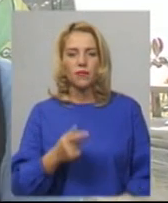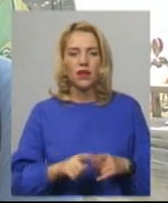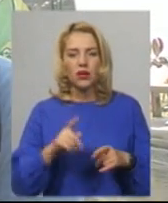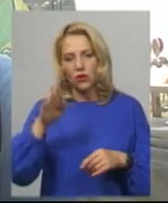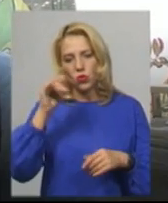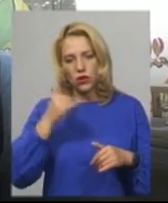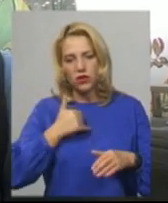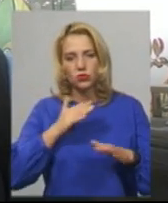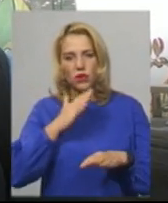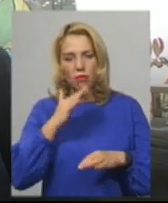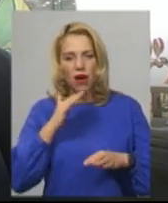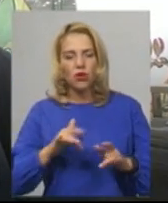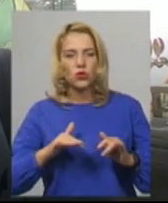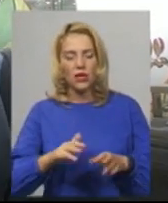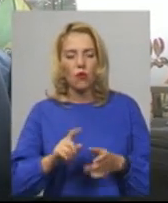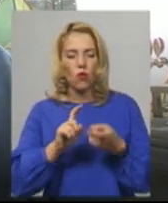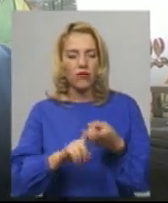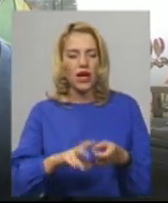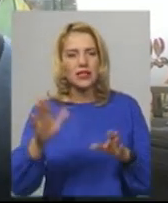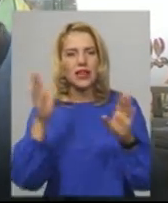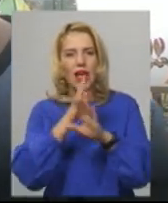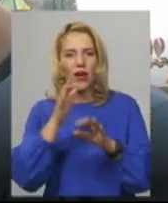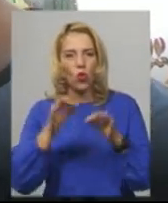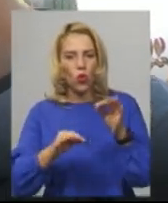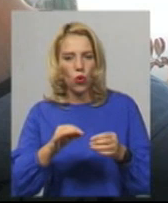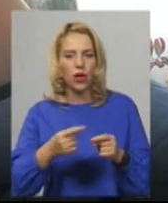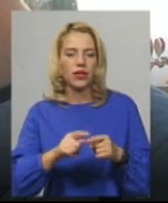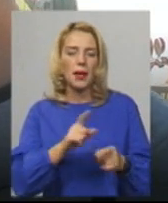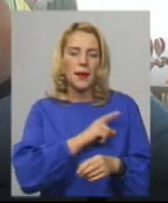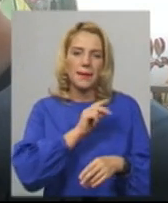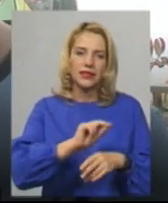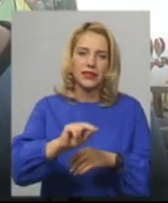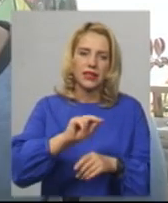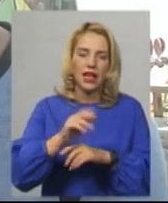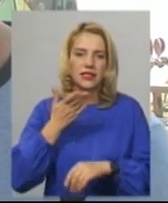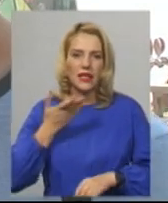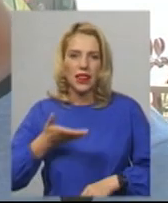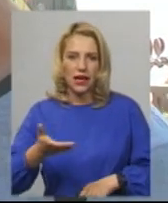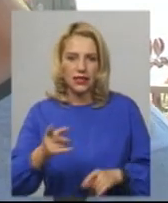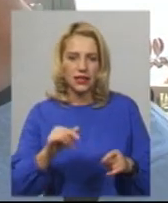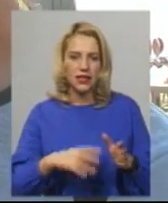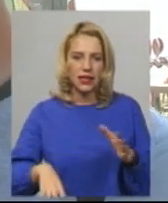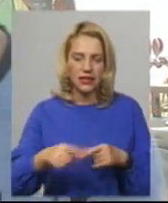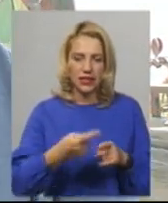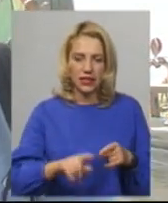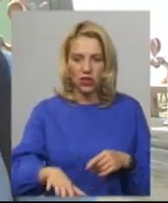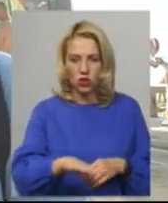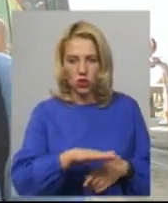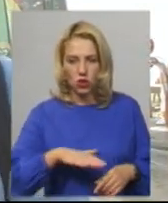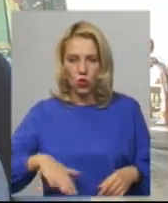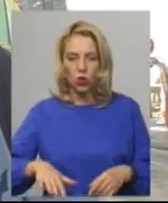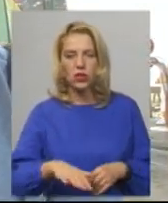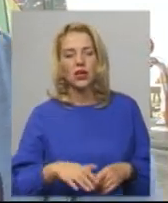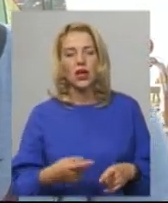буде заходів, пов'язаних з екологією, купа майстер-класів, купа різних лекцій. На цій зоні, це зона громадських